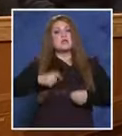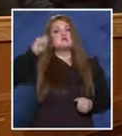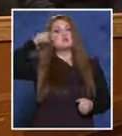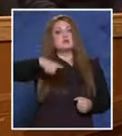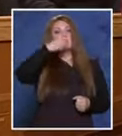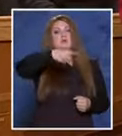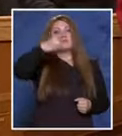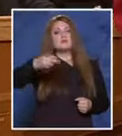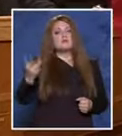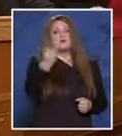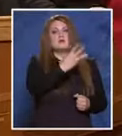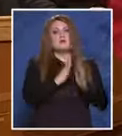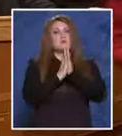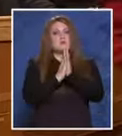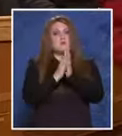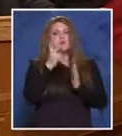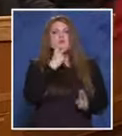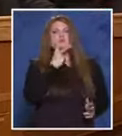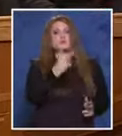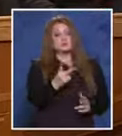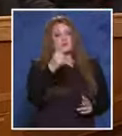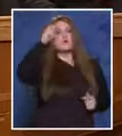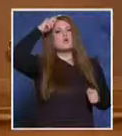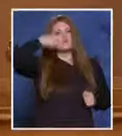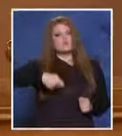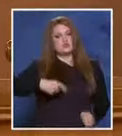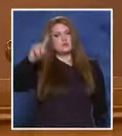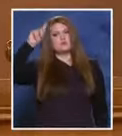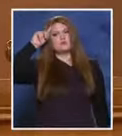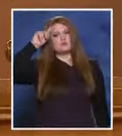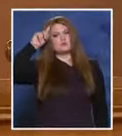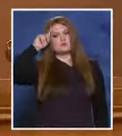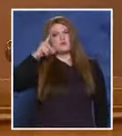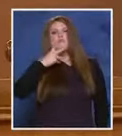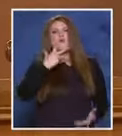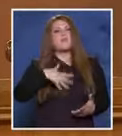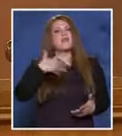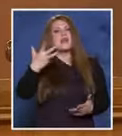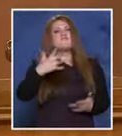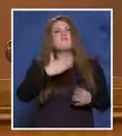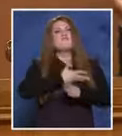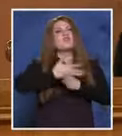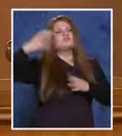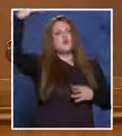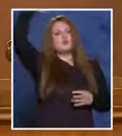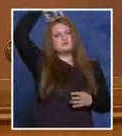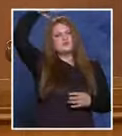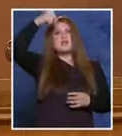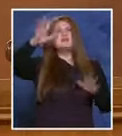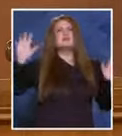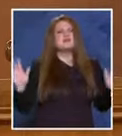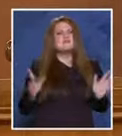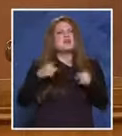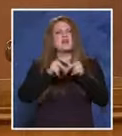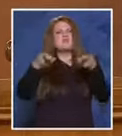всеки от подсъдимите. Моля ви това да го съобразите, уважаема госпожа Съдия. Вечно господство много ми хареси израза. Те са решили, че са господ над